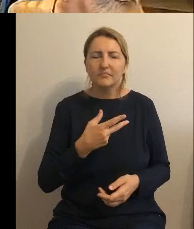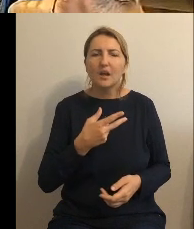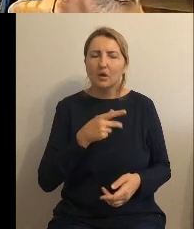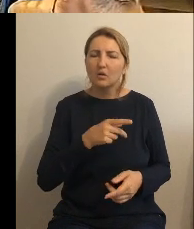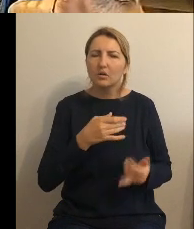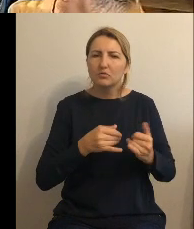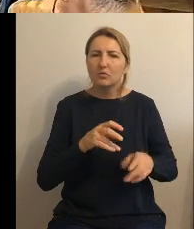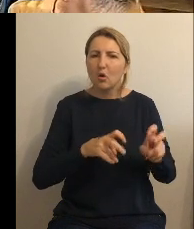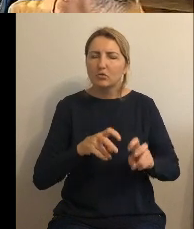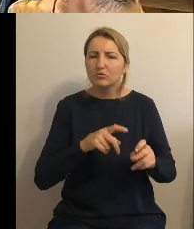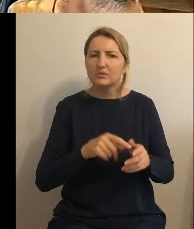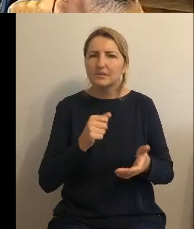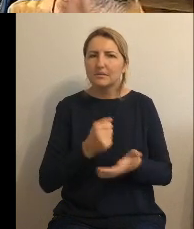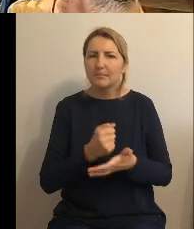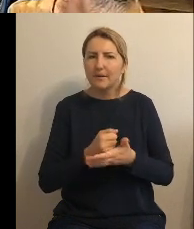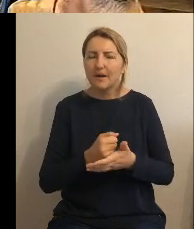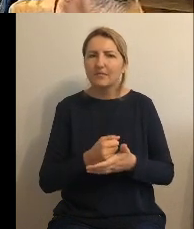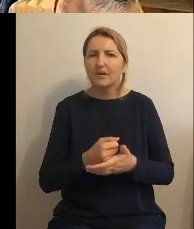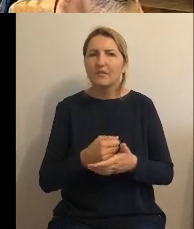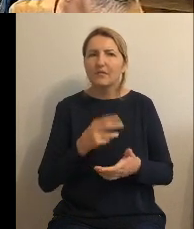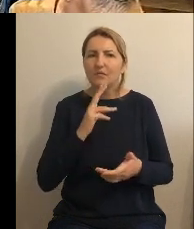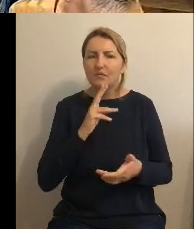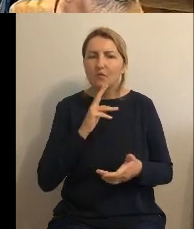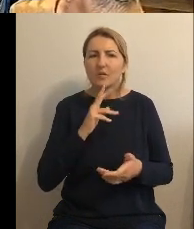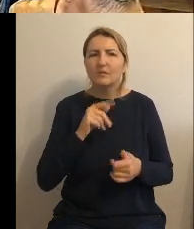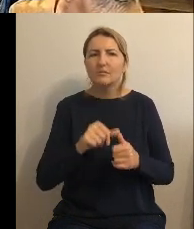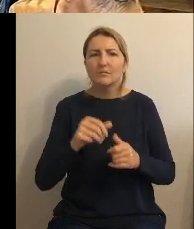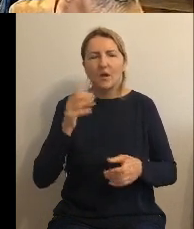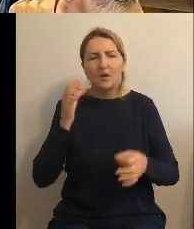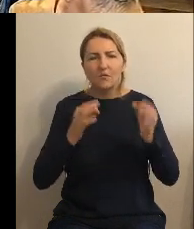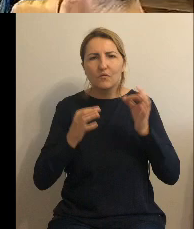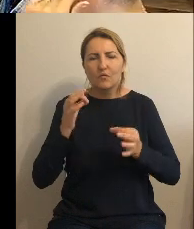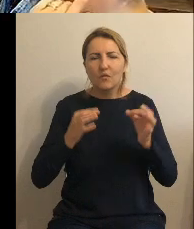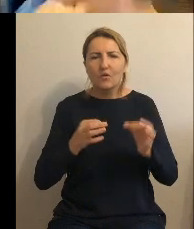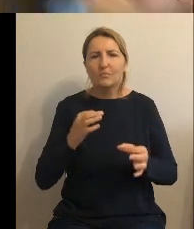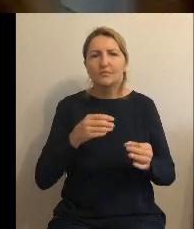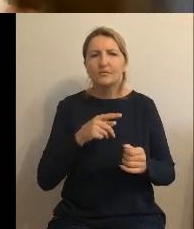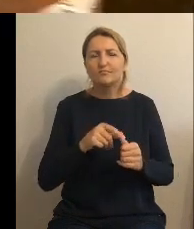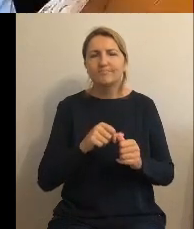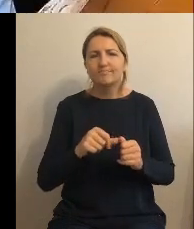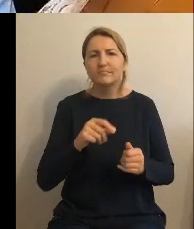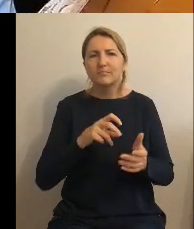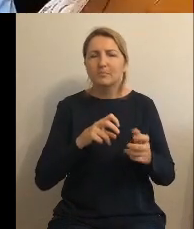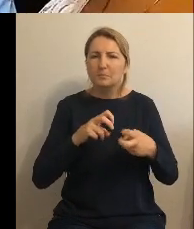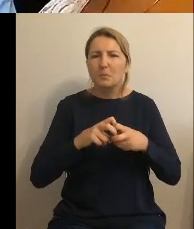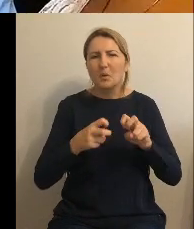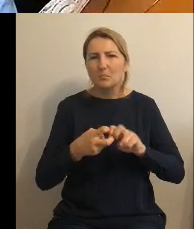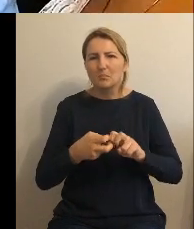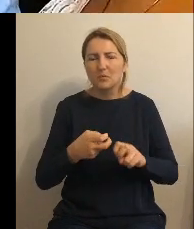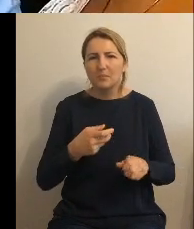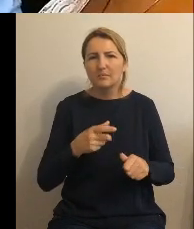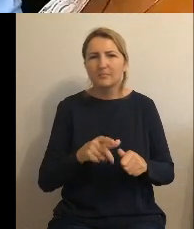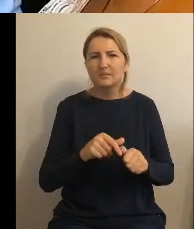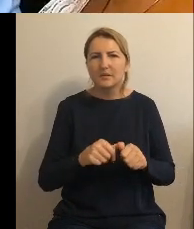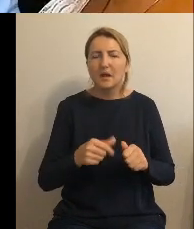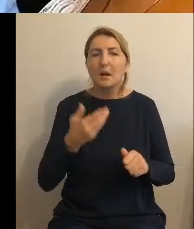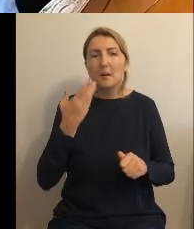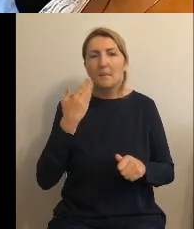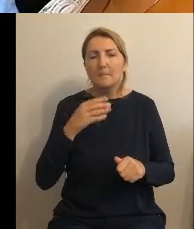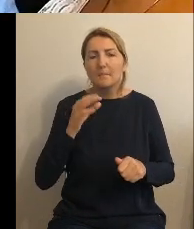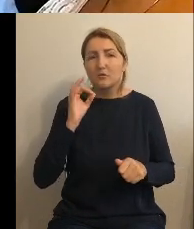być wątpliwości, to jest prawda, na nieczuś później, który jest spokojnie, to tutaj bardzo dobrze, że się udało to